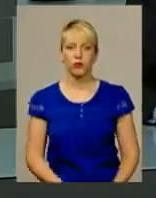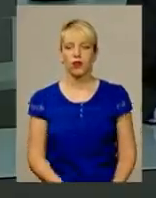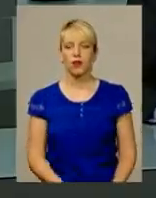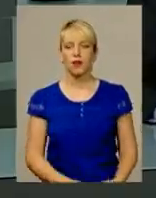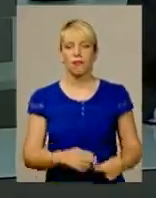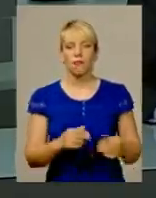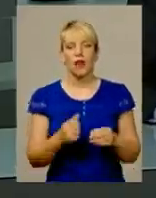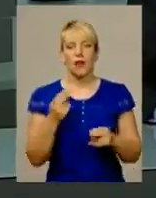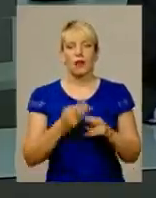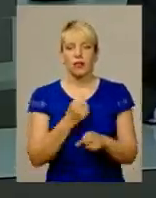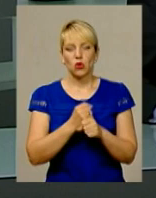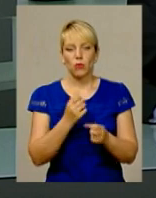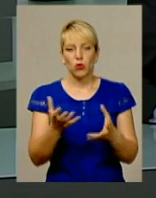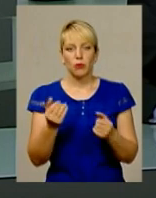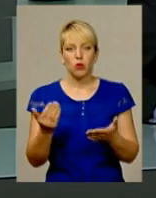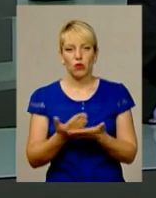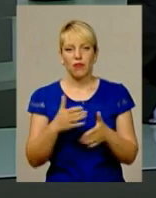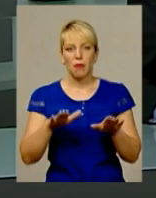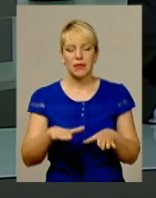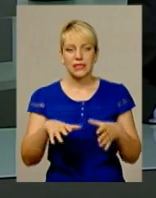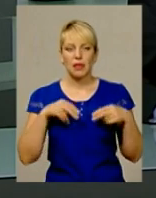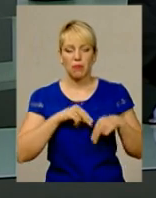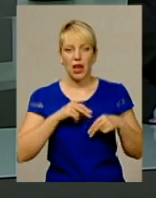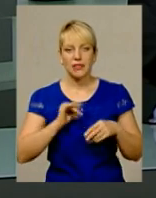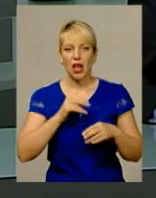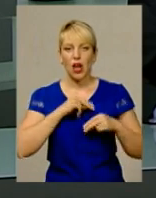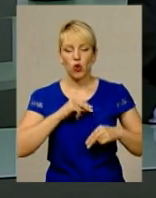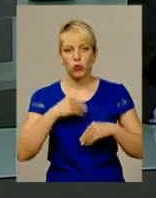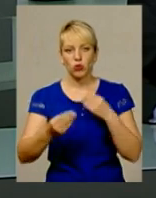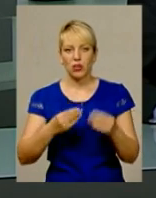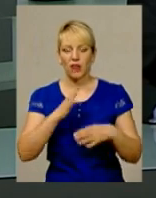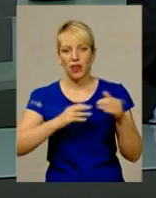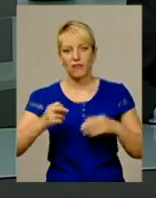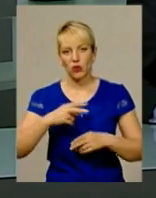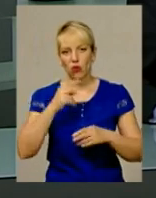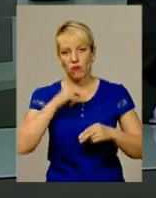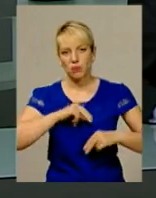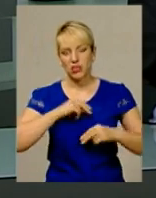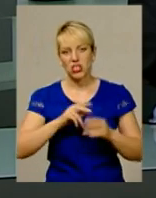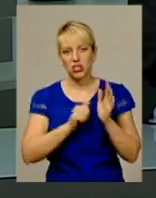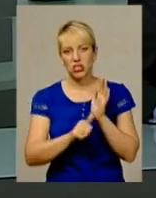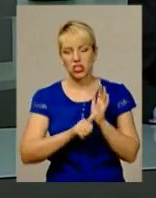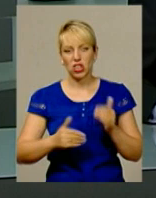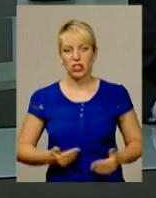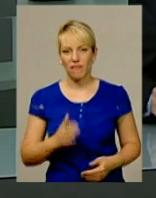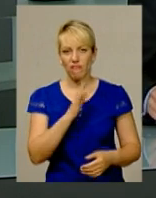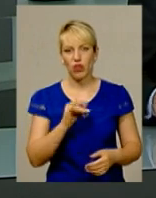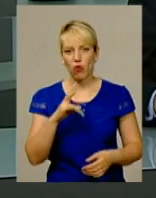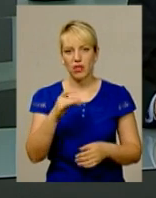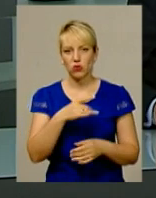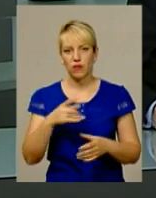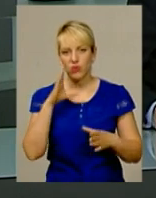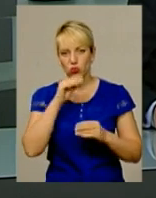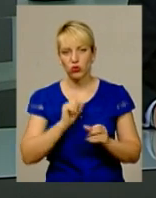Безробітні отримали нове місце праці, а роботодавці – кваліфікованих працівників. Майже 60 жителів Віньковеччини вдалося